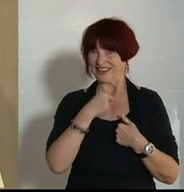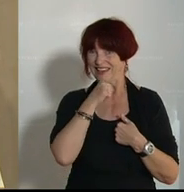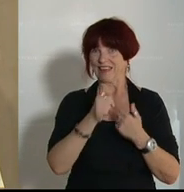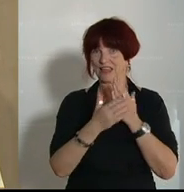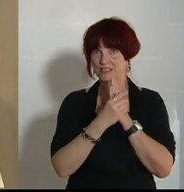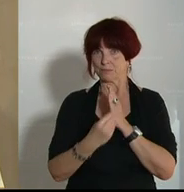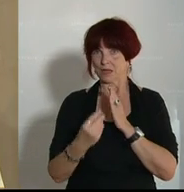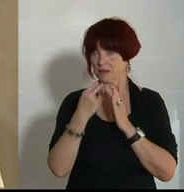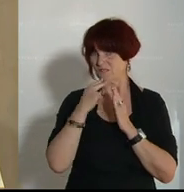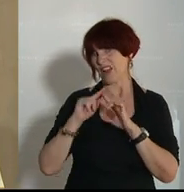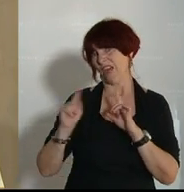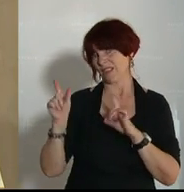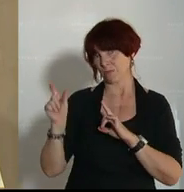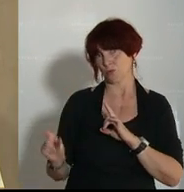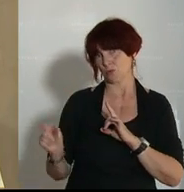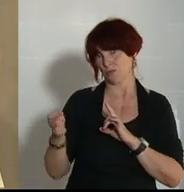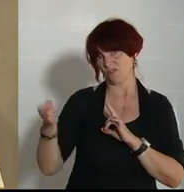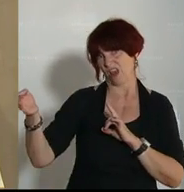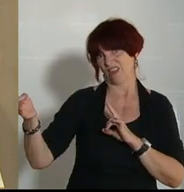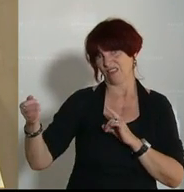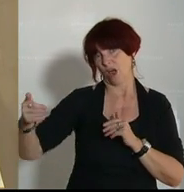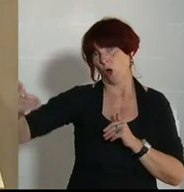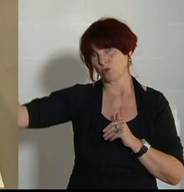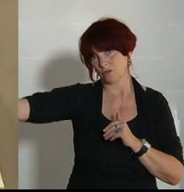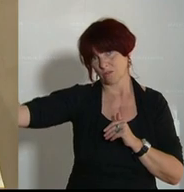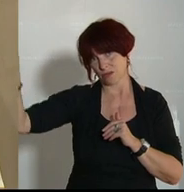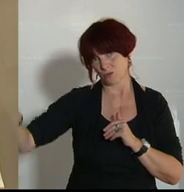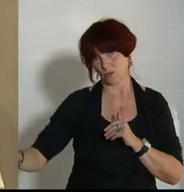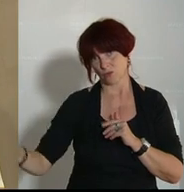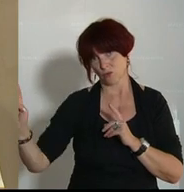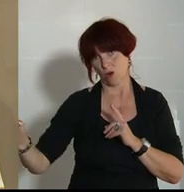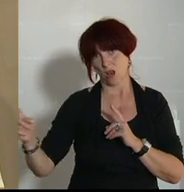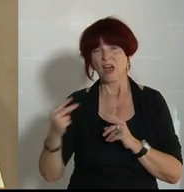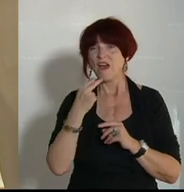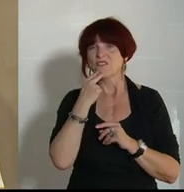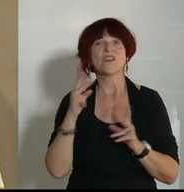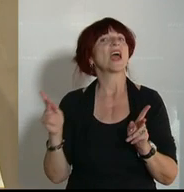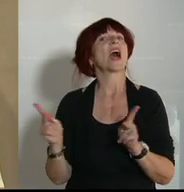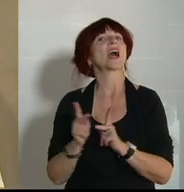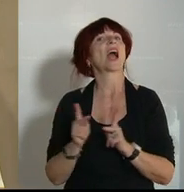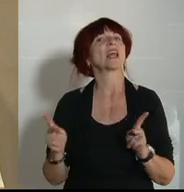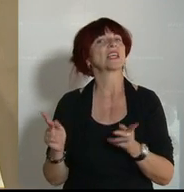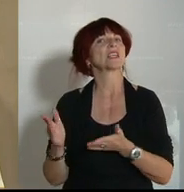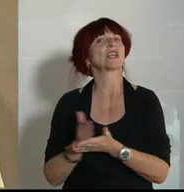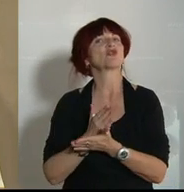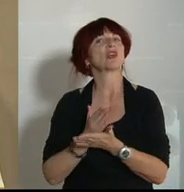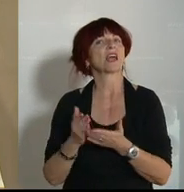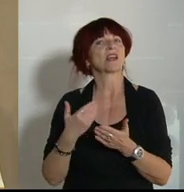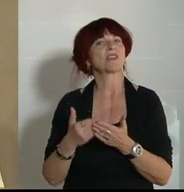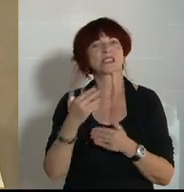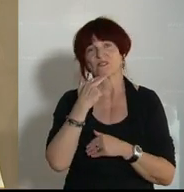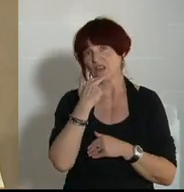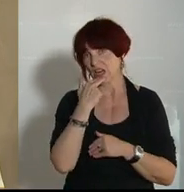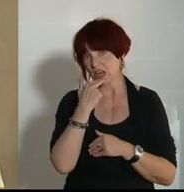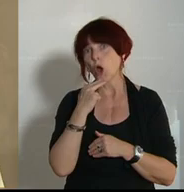Rat von außen haben, wer sich nicht entscheiden kann, was er will, für den entscheidet sich auch keiner. Und das ist das Problem